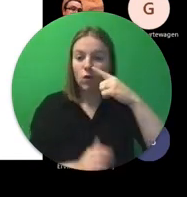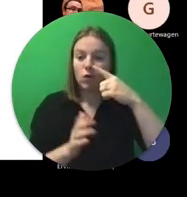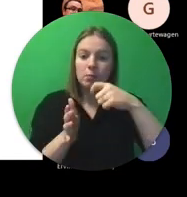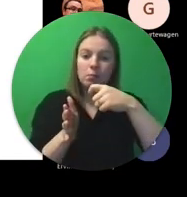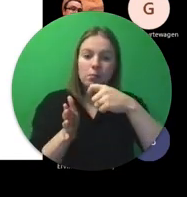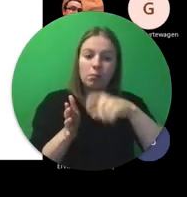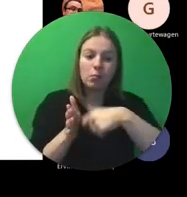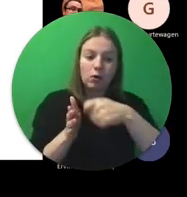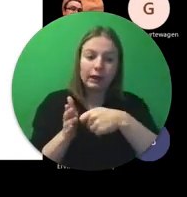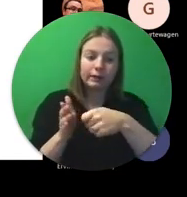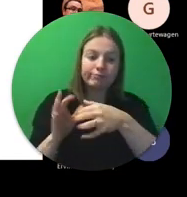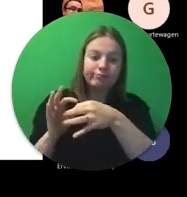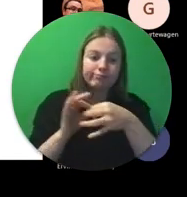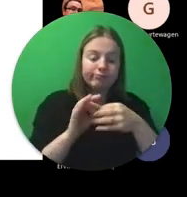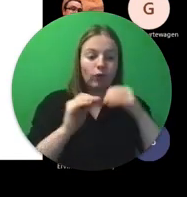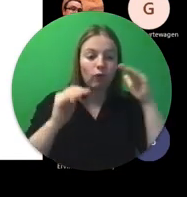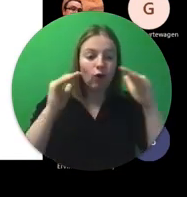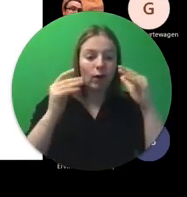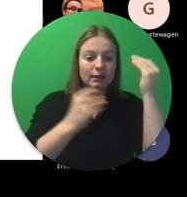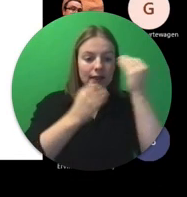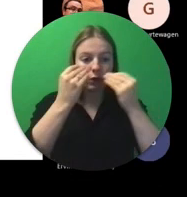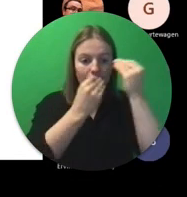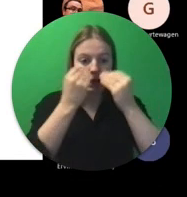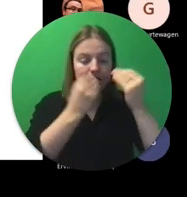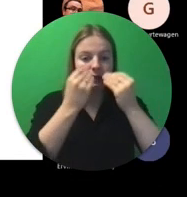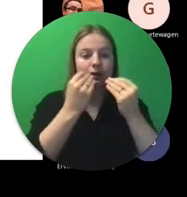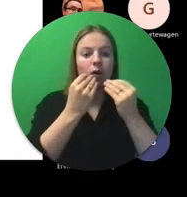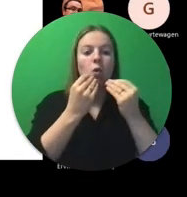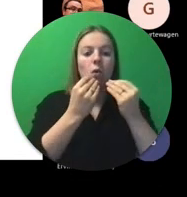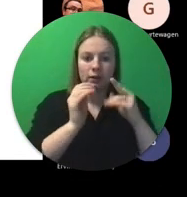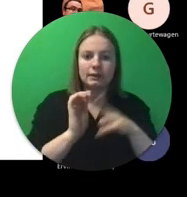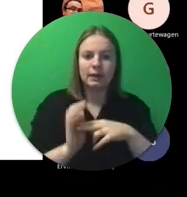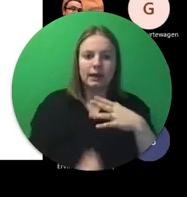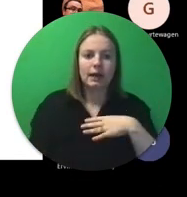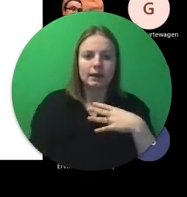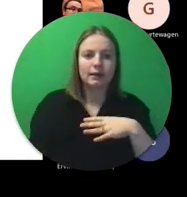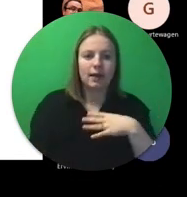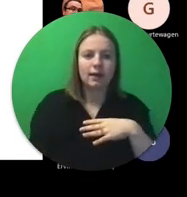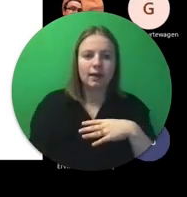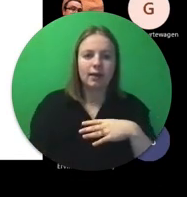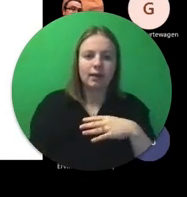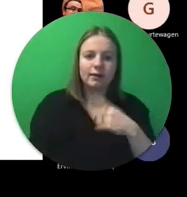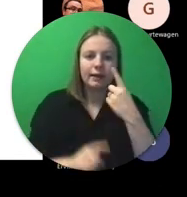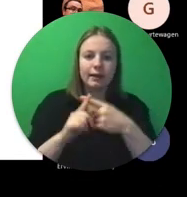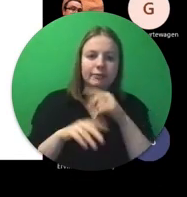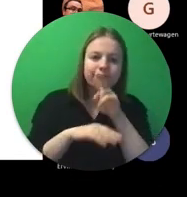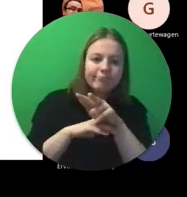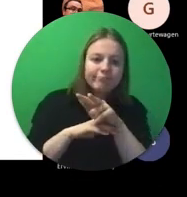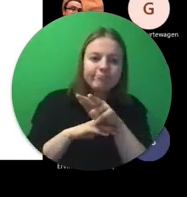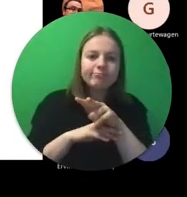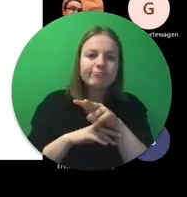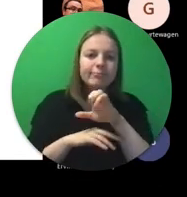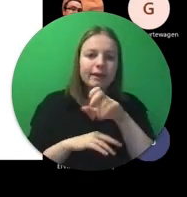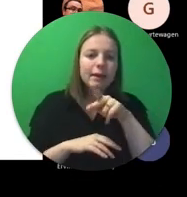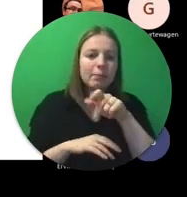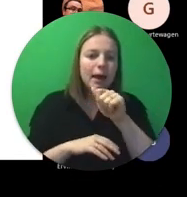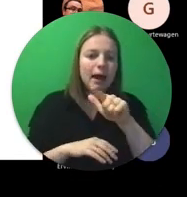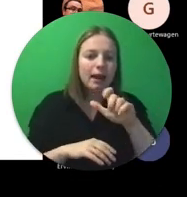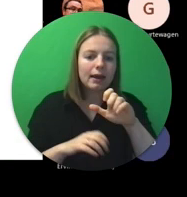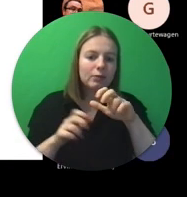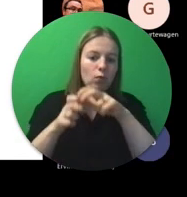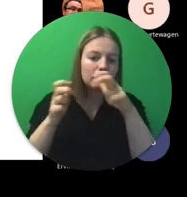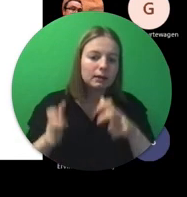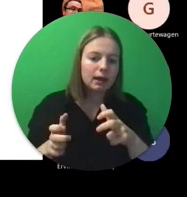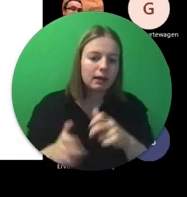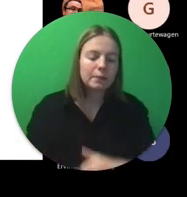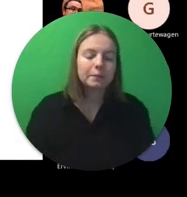in het volwassenen educatie zich afspelen, dat het zeker de moeite waard is om een kijkje te gaan nemen op de website.